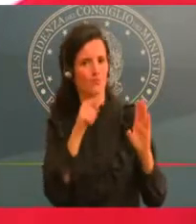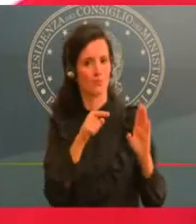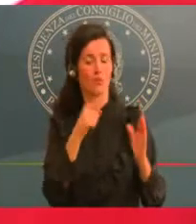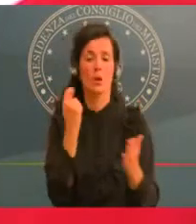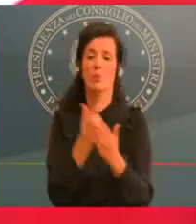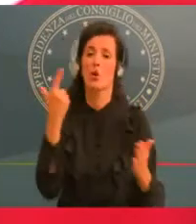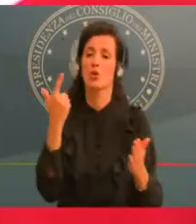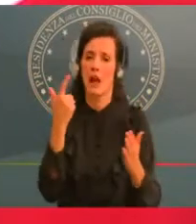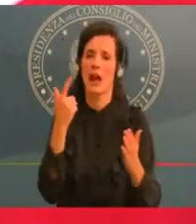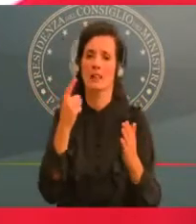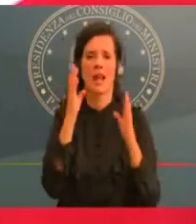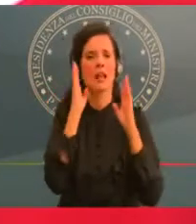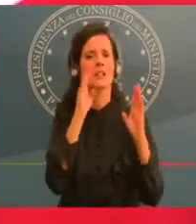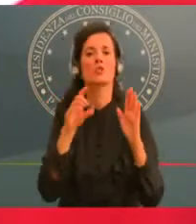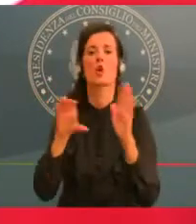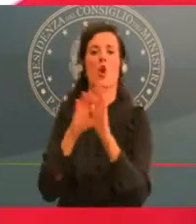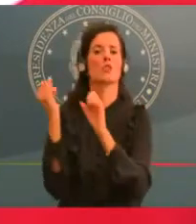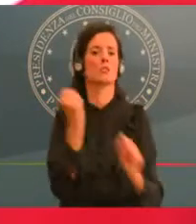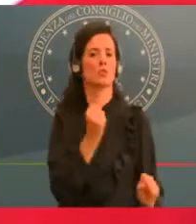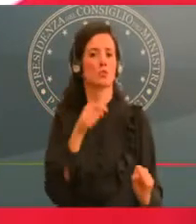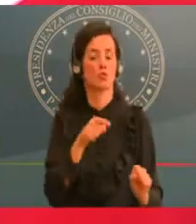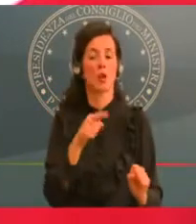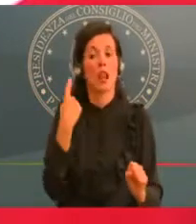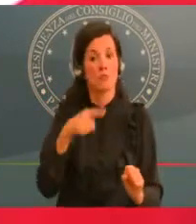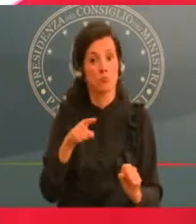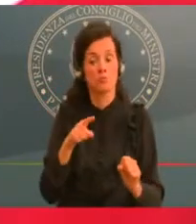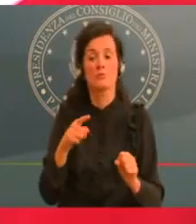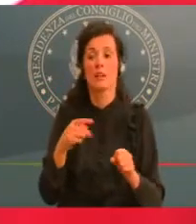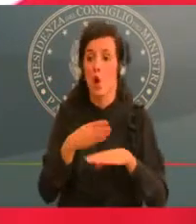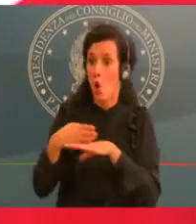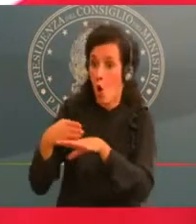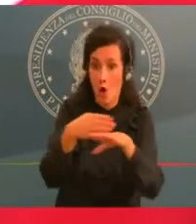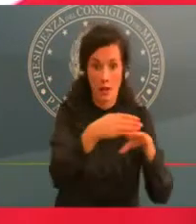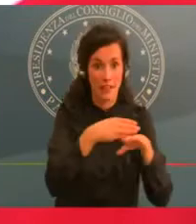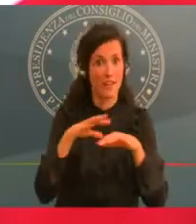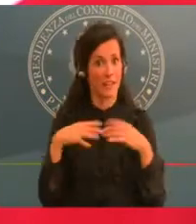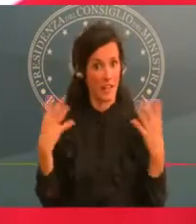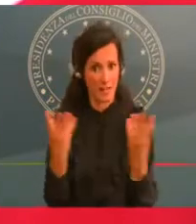confrontarci per dare nuova lena all'azione di governo.